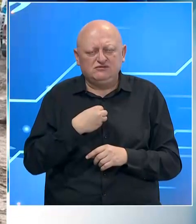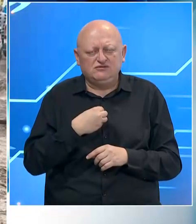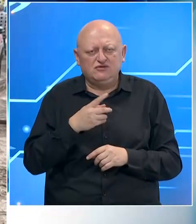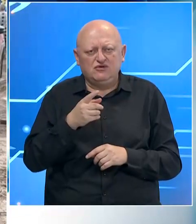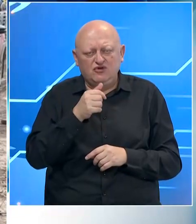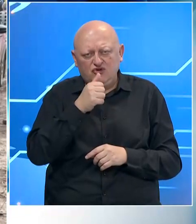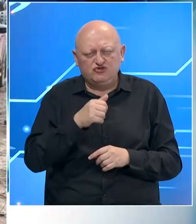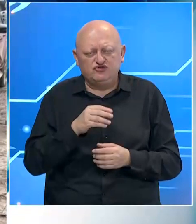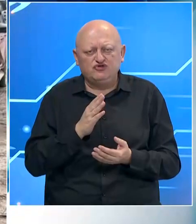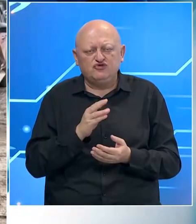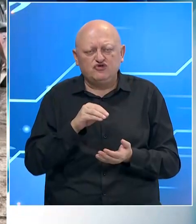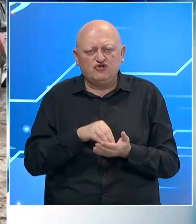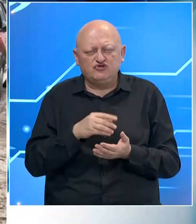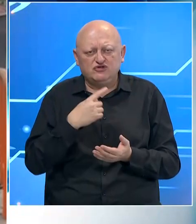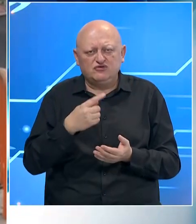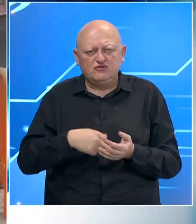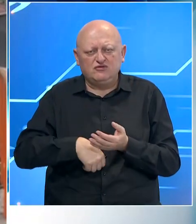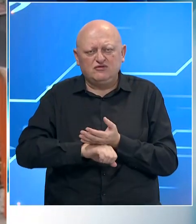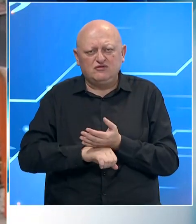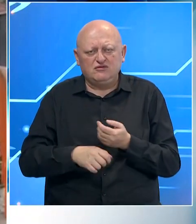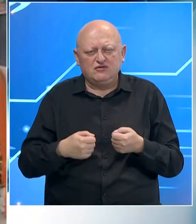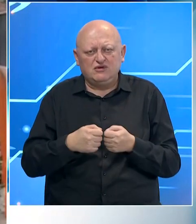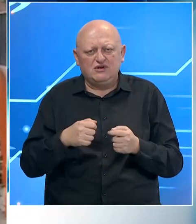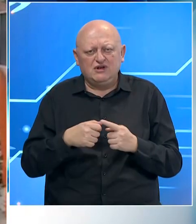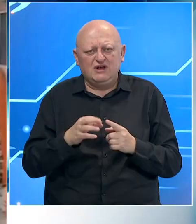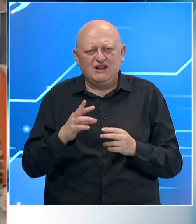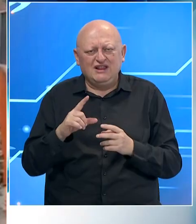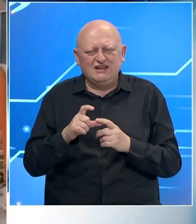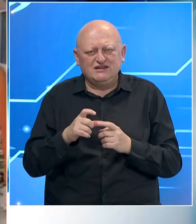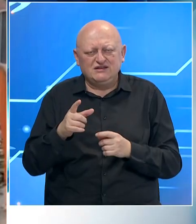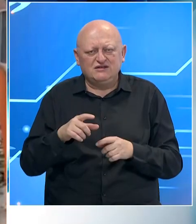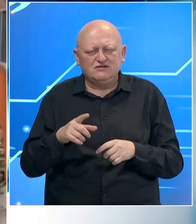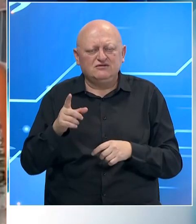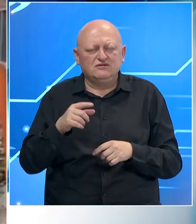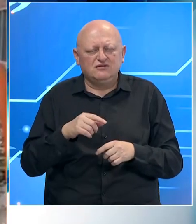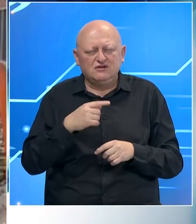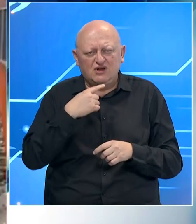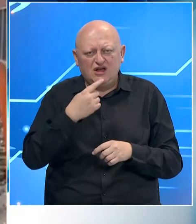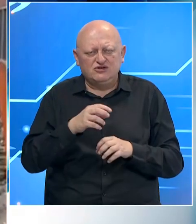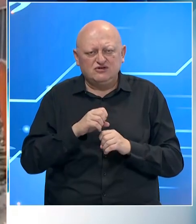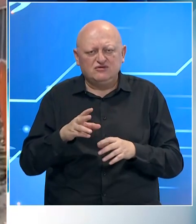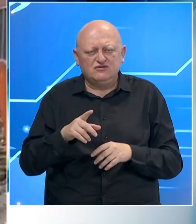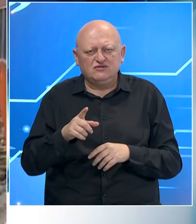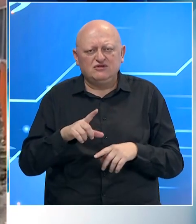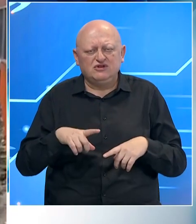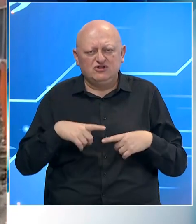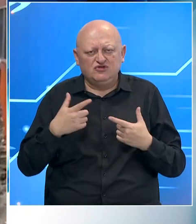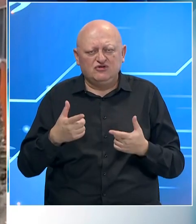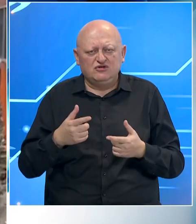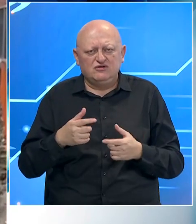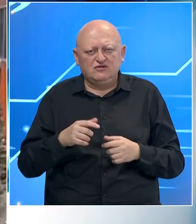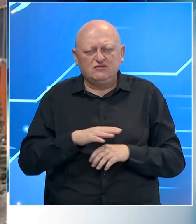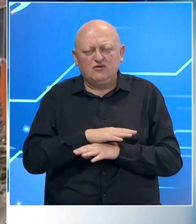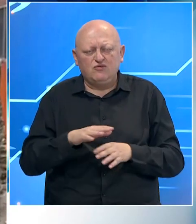ono što ću ja još reći, futbalski klub Klisi iz Butorović-Polja oglasio se saopćenjem u kojem su najbjeli da su živote u